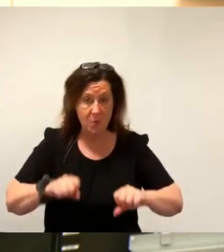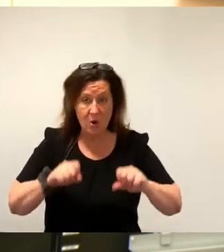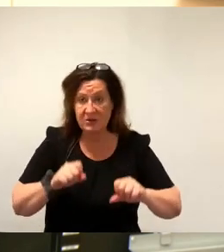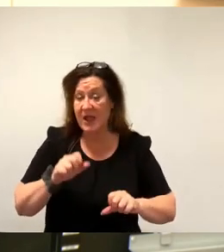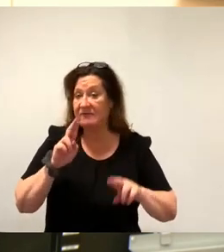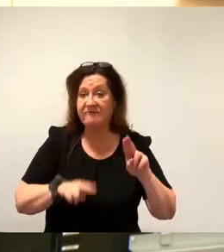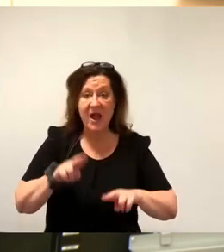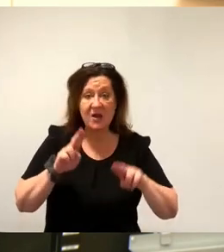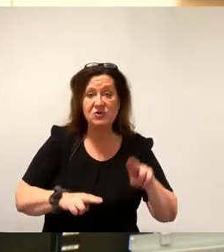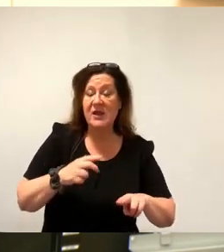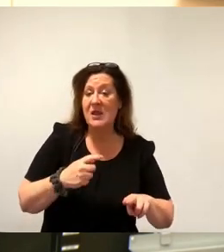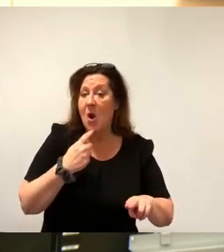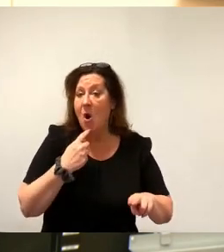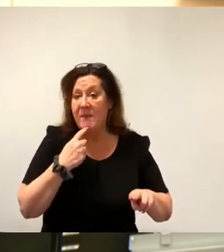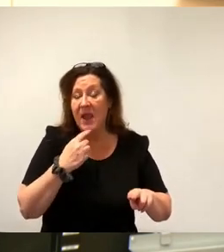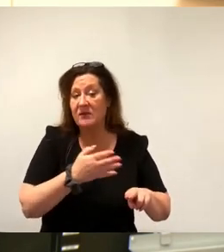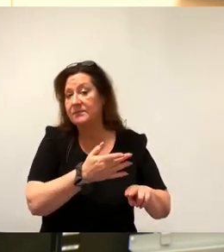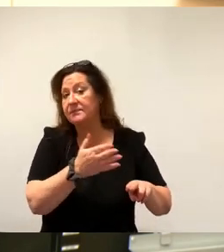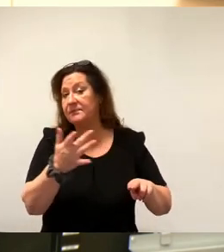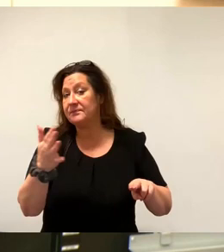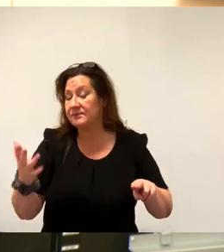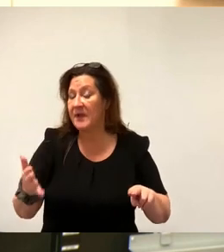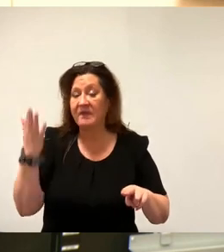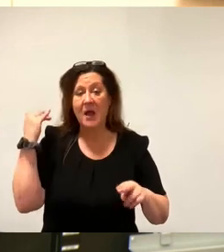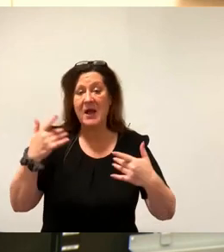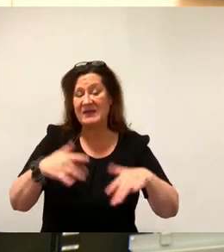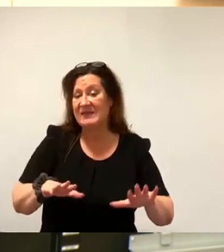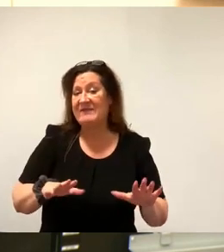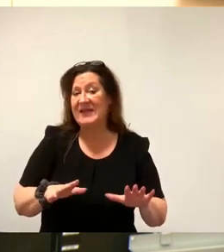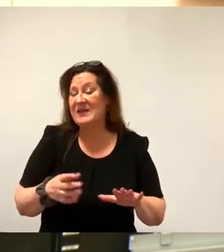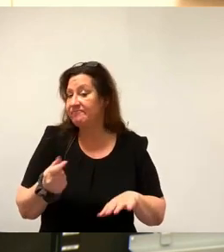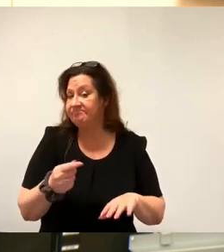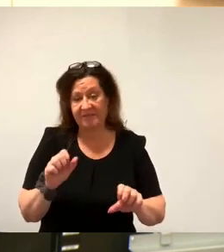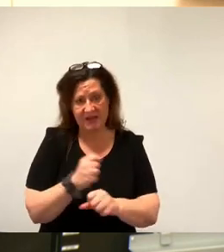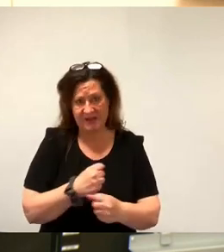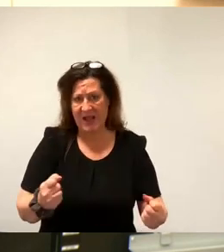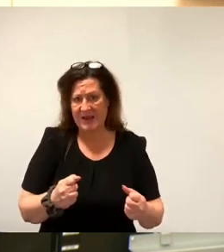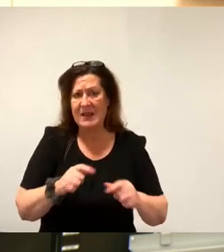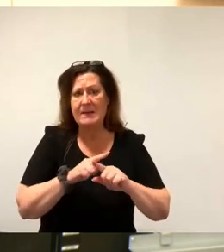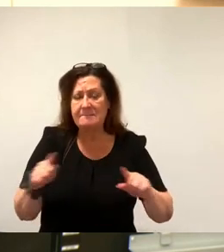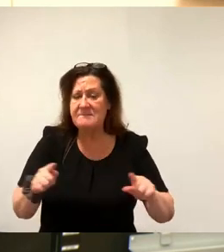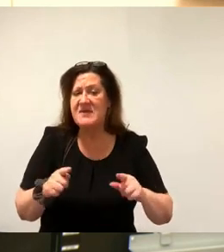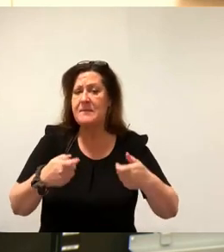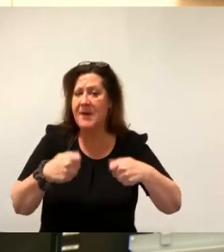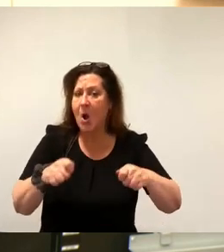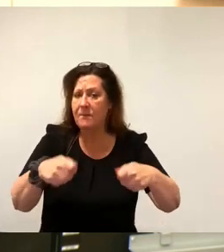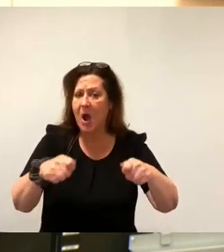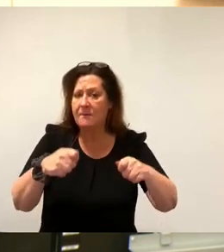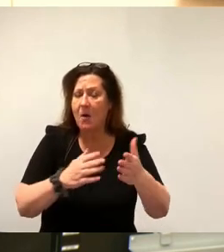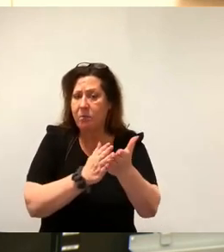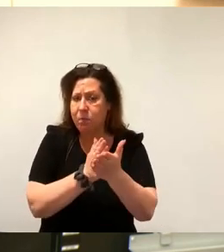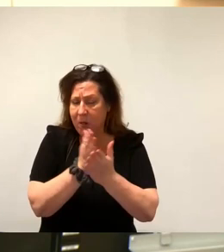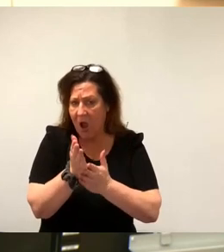damaligen Zeitpunkt nicht direkt in den Bau und in die Finanzierung gehen konnten, zumindest bis zur Baureife weiter zu planen. Ohne diesen